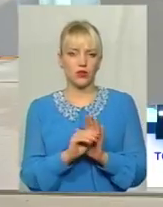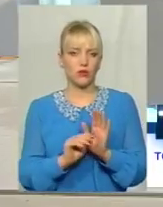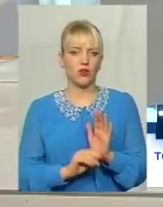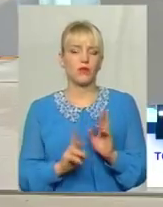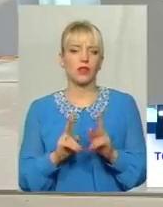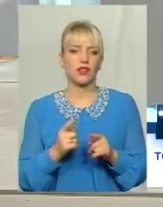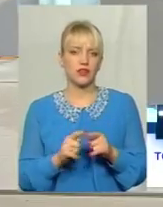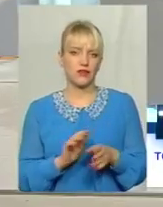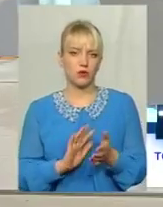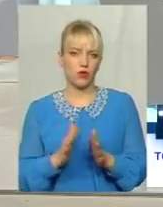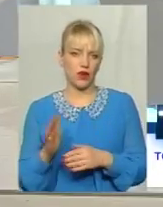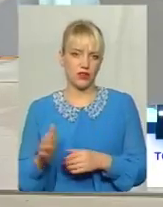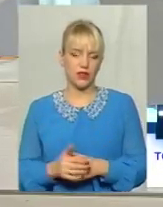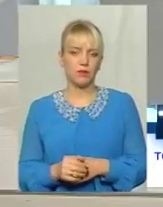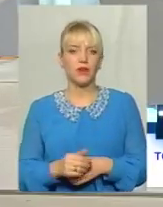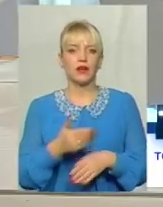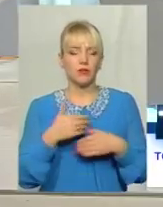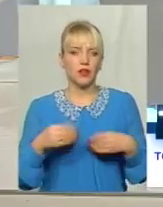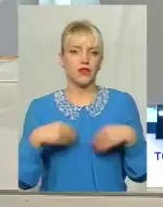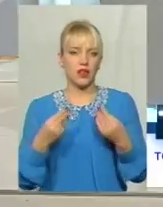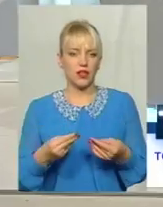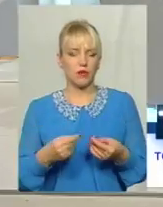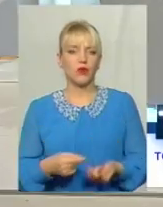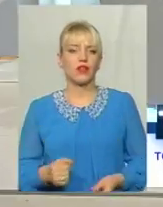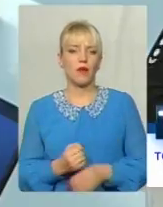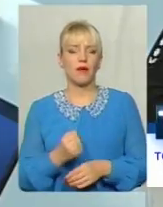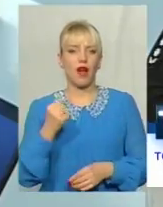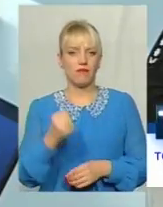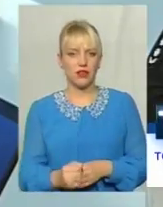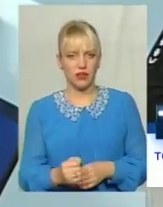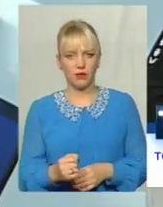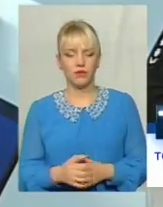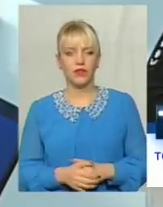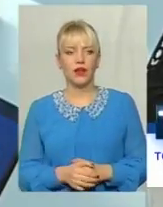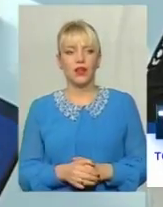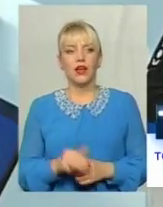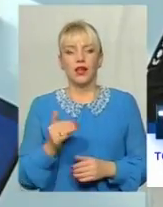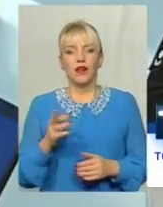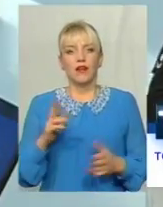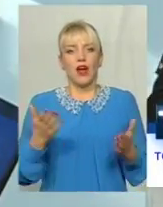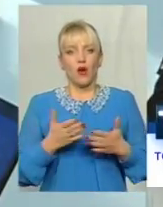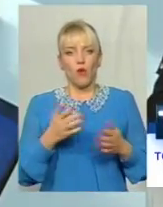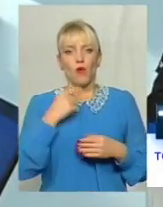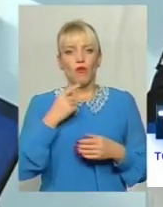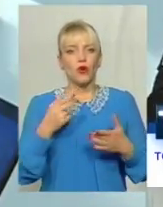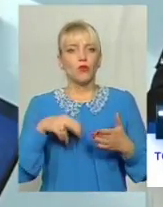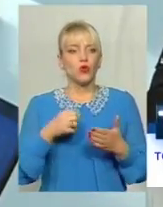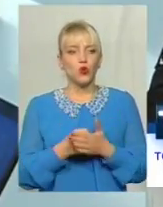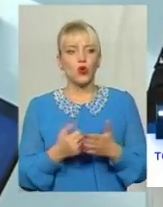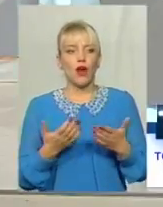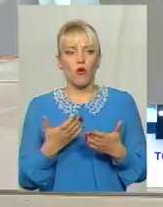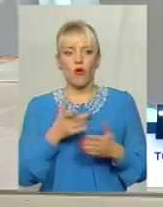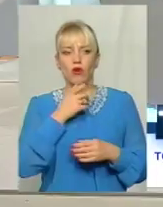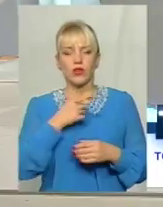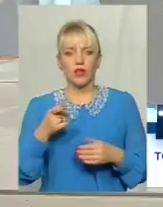відбувається? Ми видаємо відповідне направлення, в якому зазначаємо до якого терміну, зазвичай це